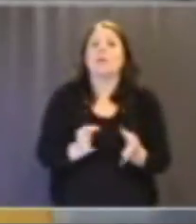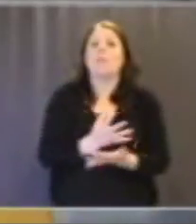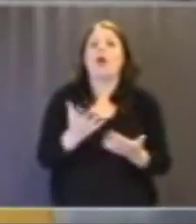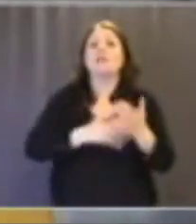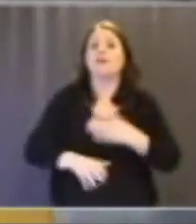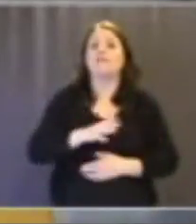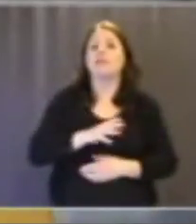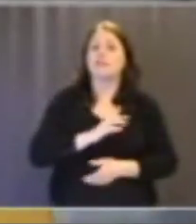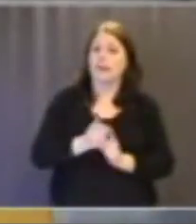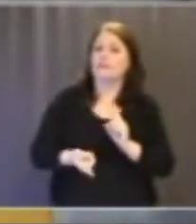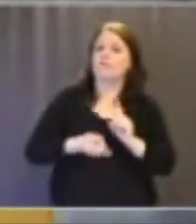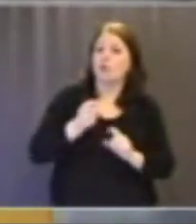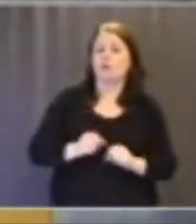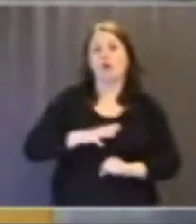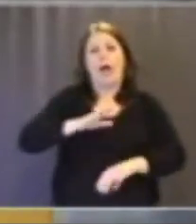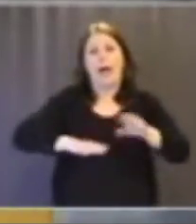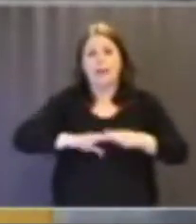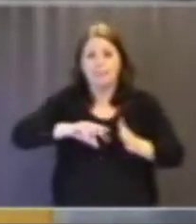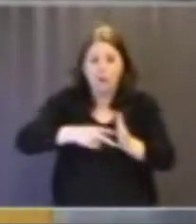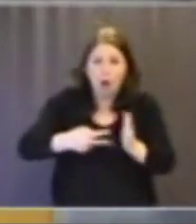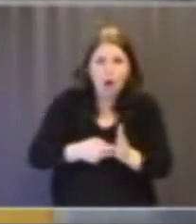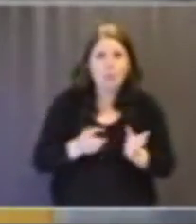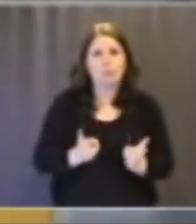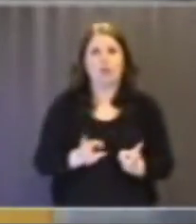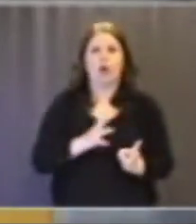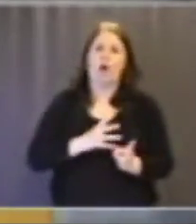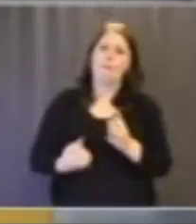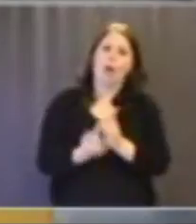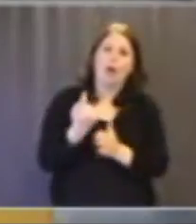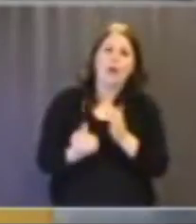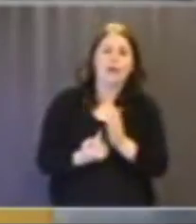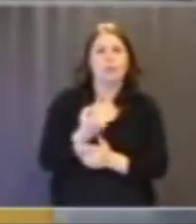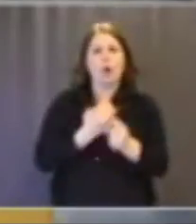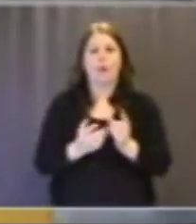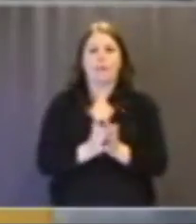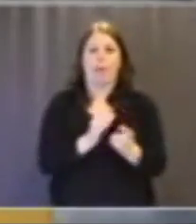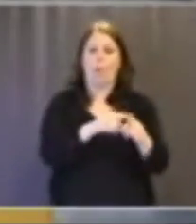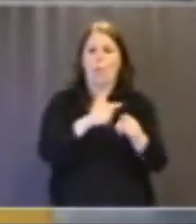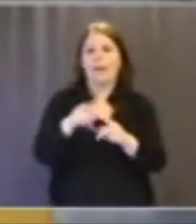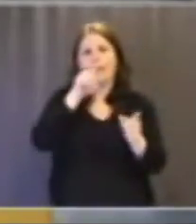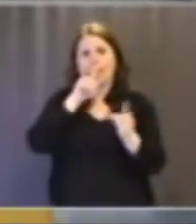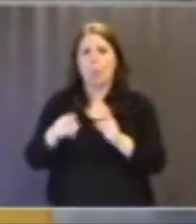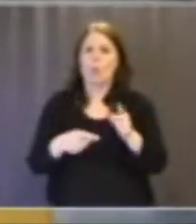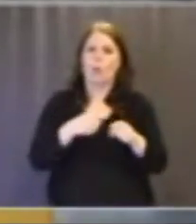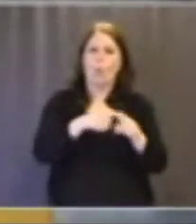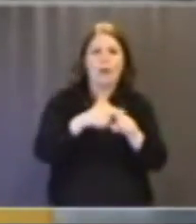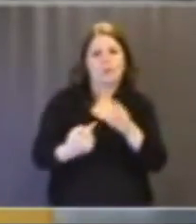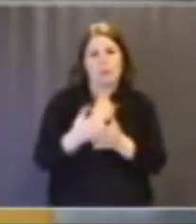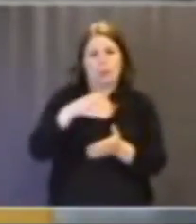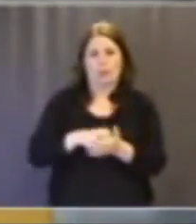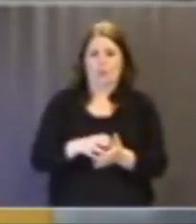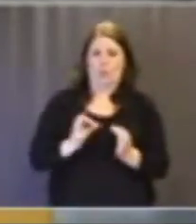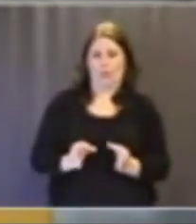Det kanske är så att man måste först ha en handlingsplan och ha en möjlighet att prata med olika människor i olika lägen efter ett avtal med